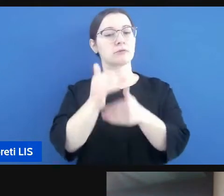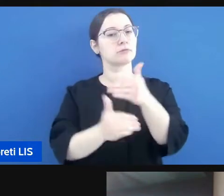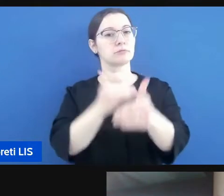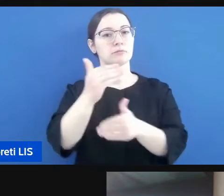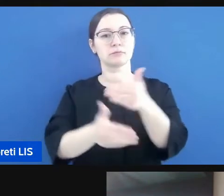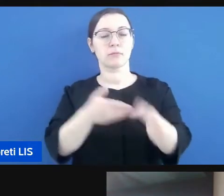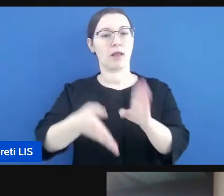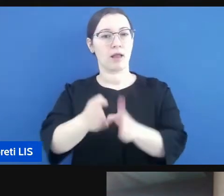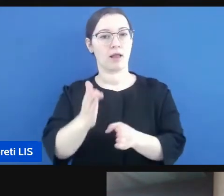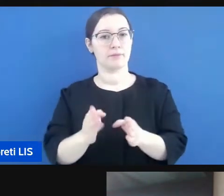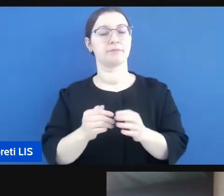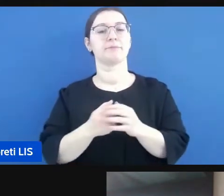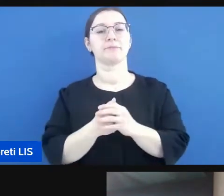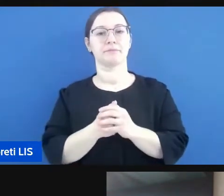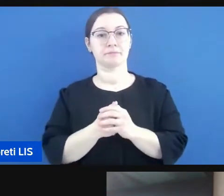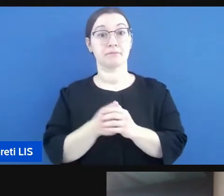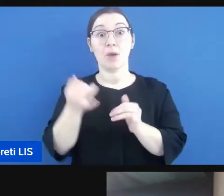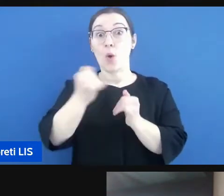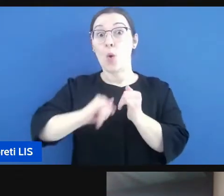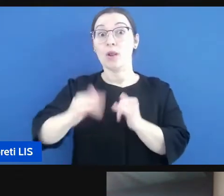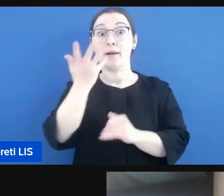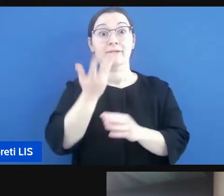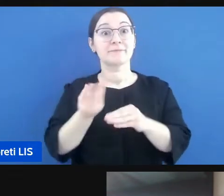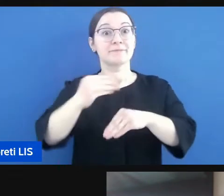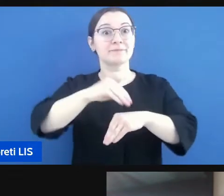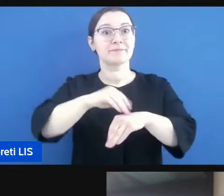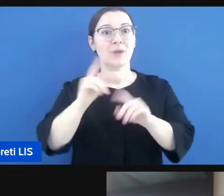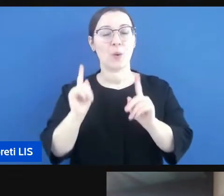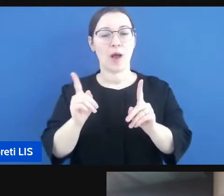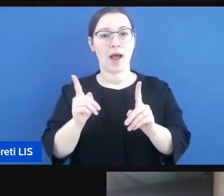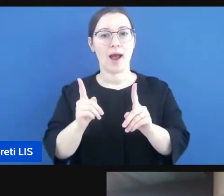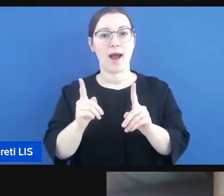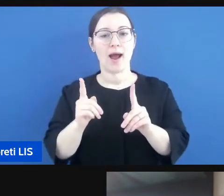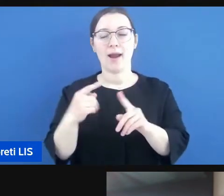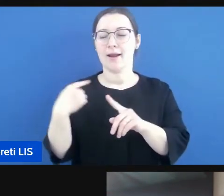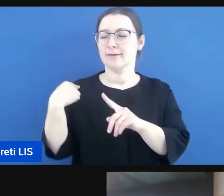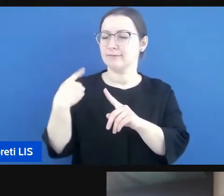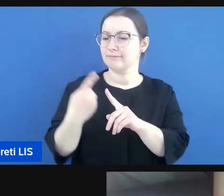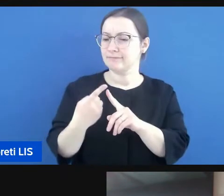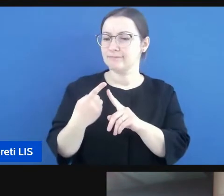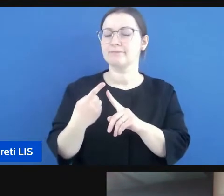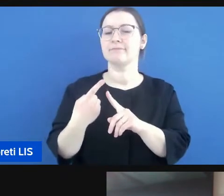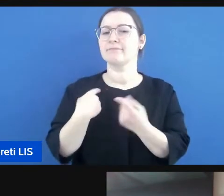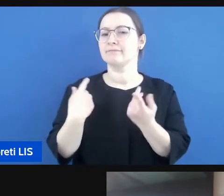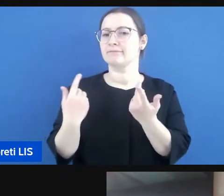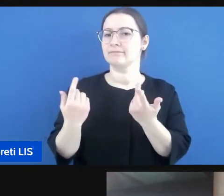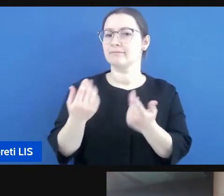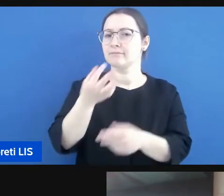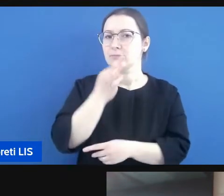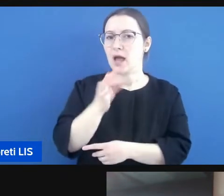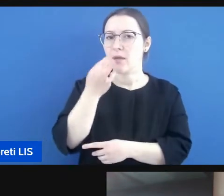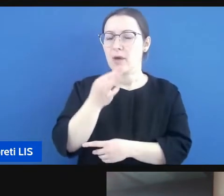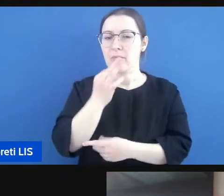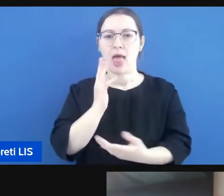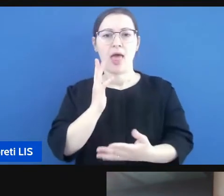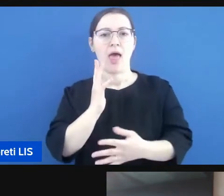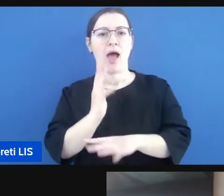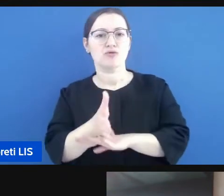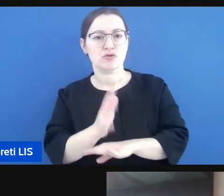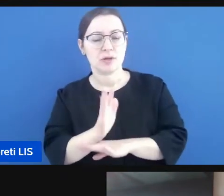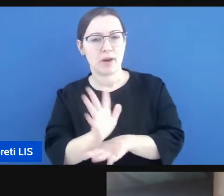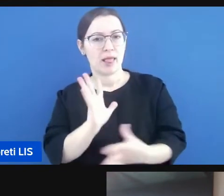'ultima cosa che vorrei dire parlavamo di di accessibilità di inclusione